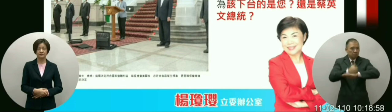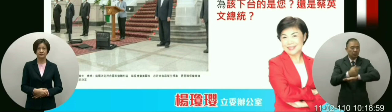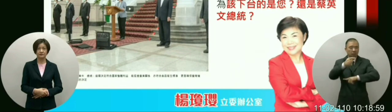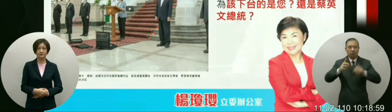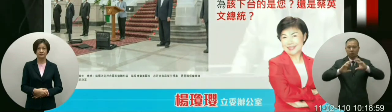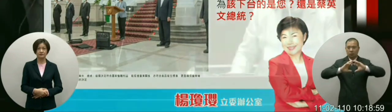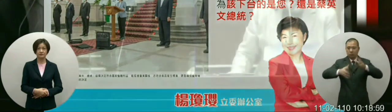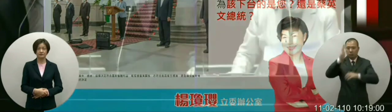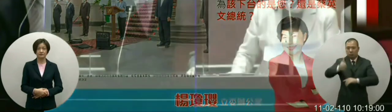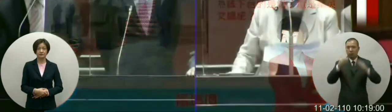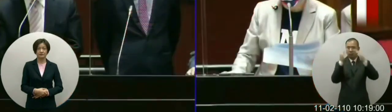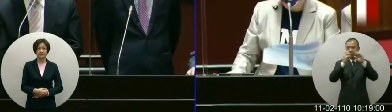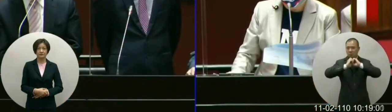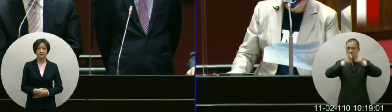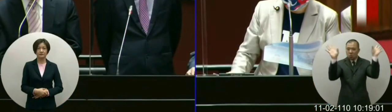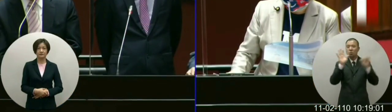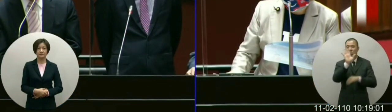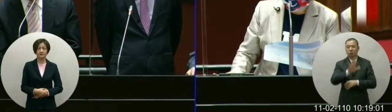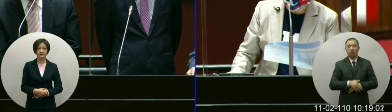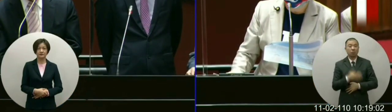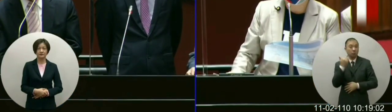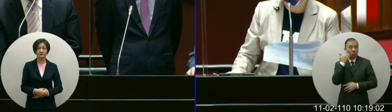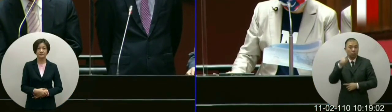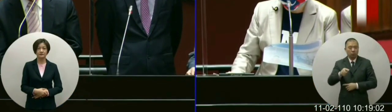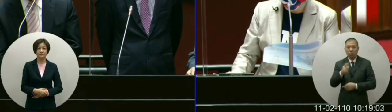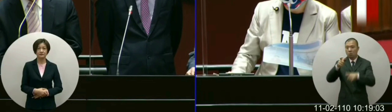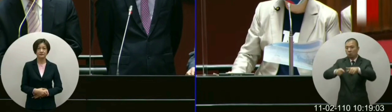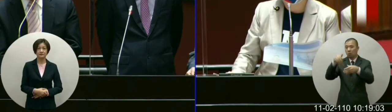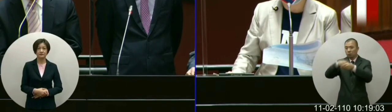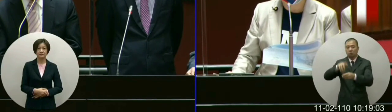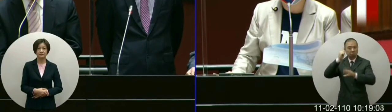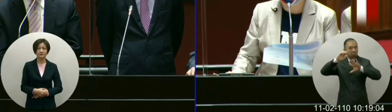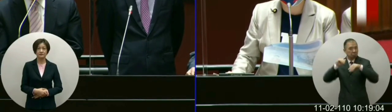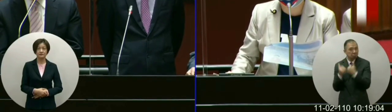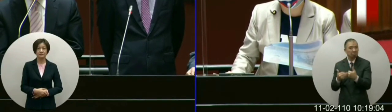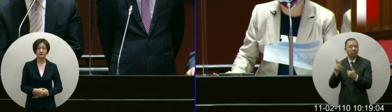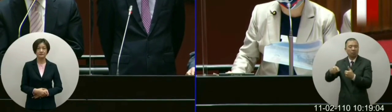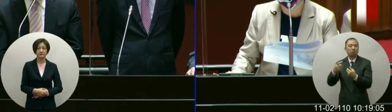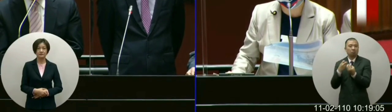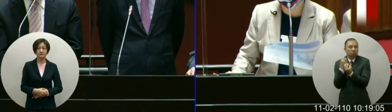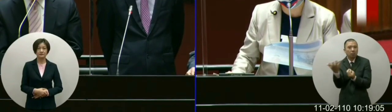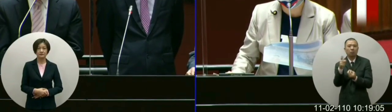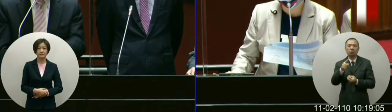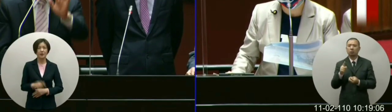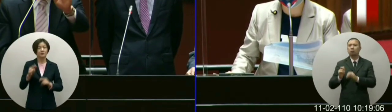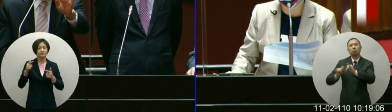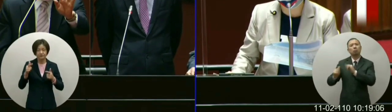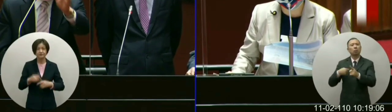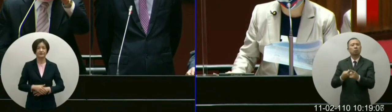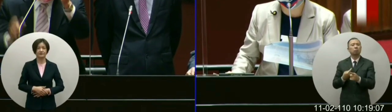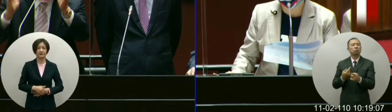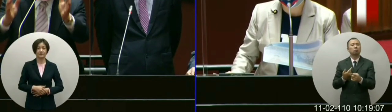公布之那如果反萊猪公投过关那是不是表示对人民的不信任不是